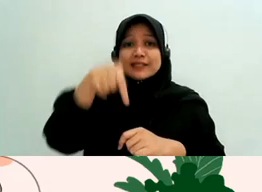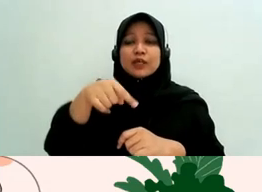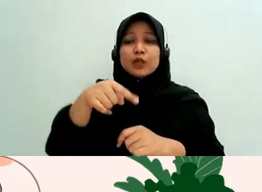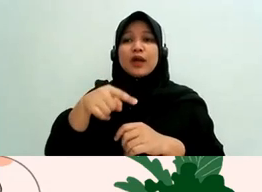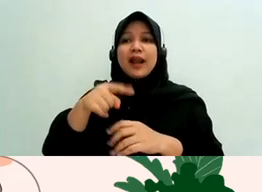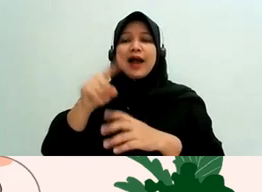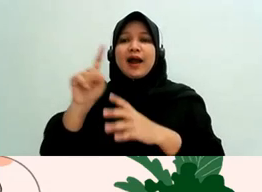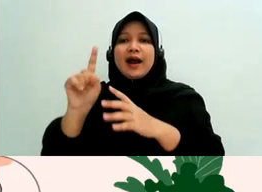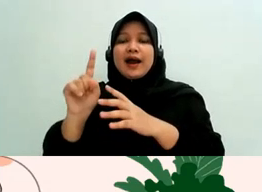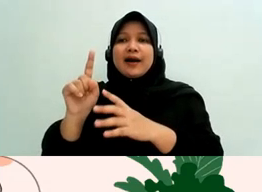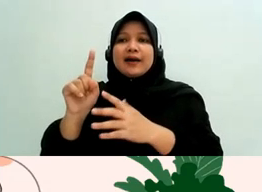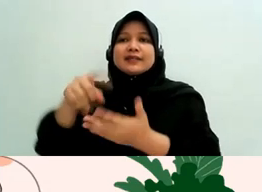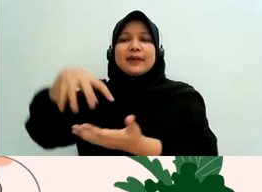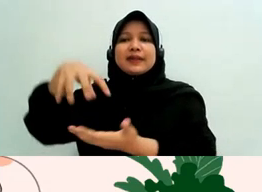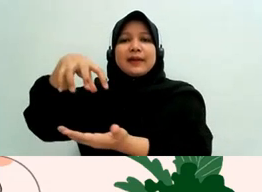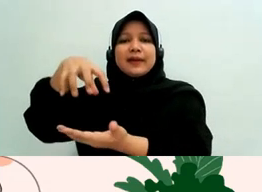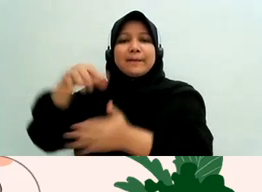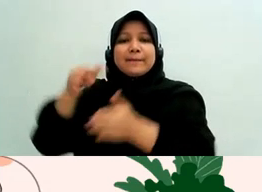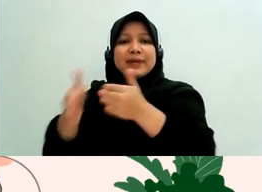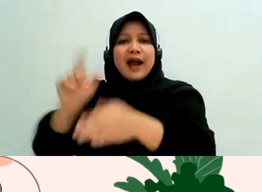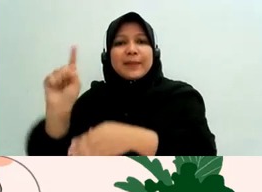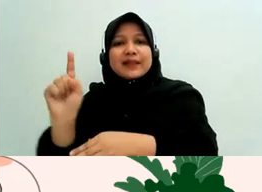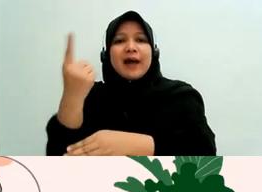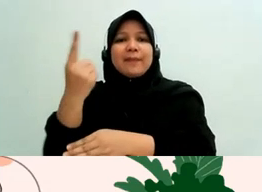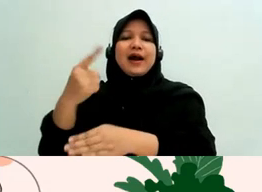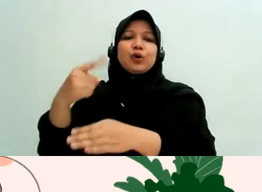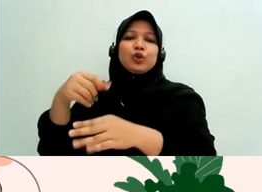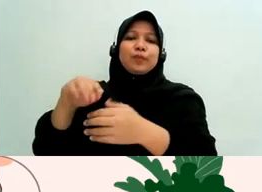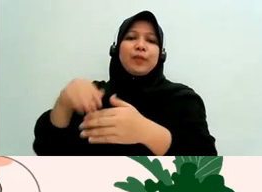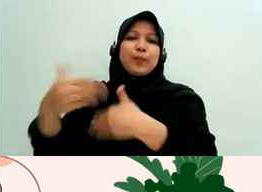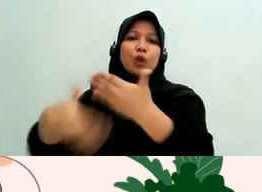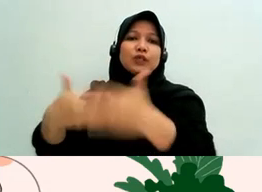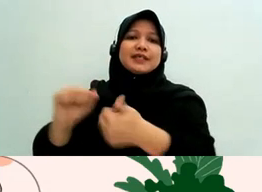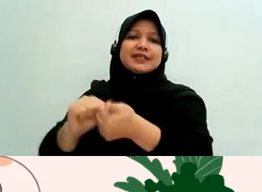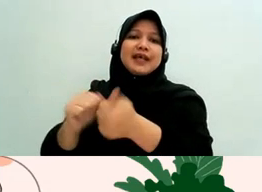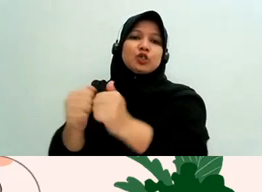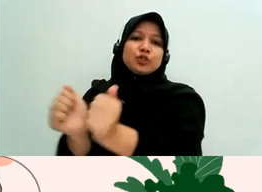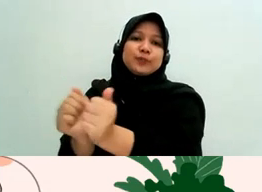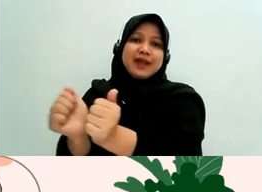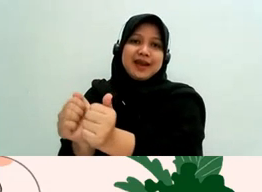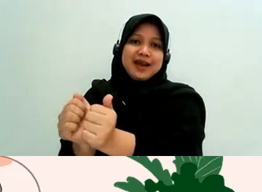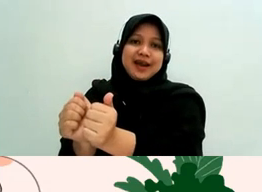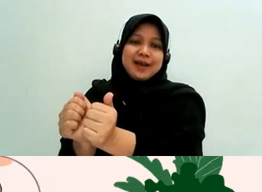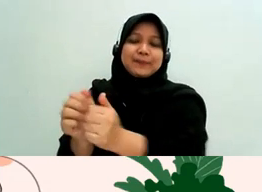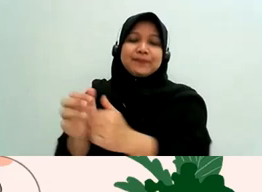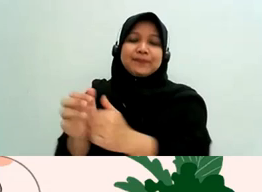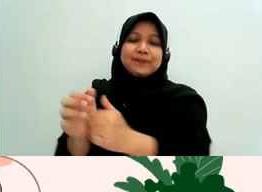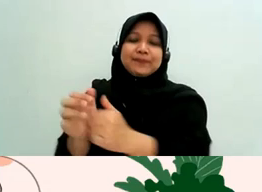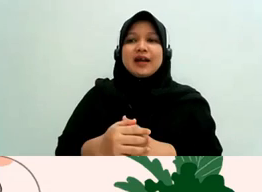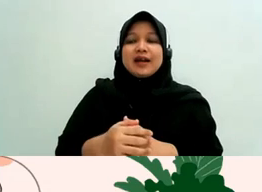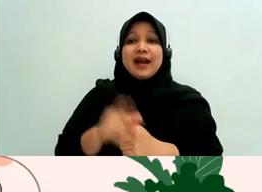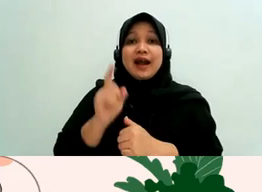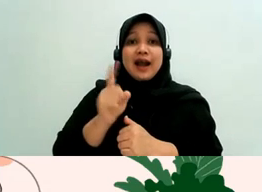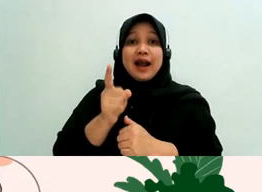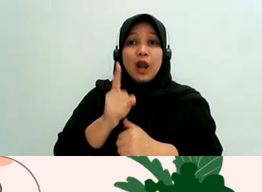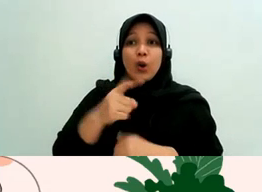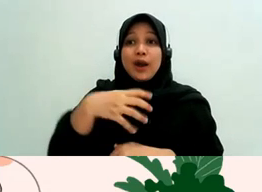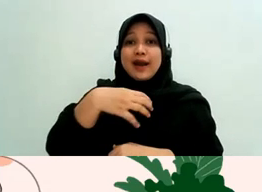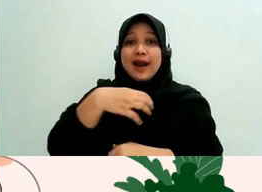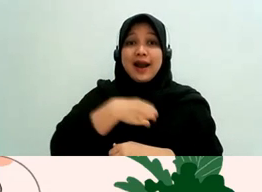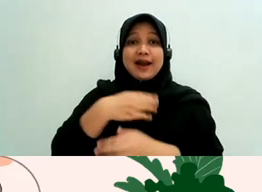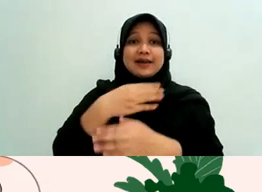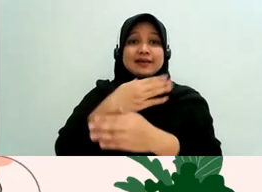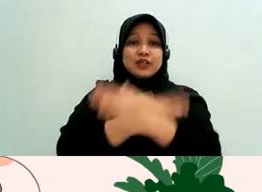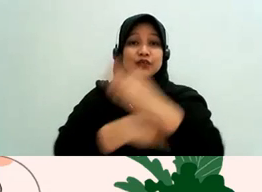dimana ketika ada masalah di kepolisian sebenarnya memang betul bahwa misalnya kalau ada hak-hak teman-teman